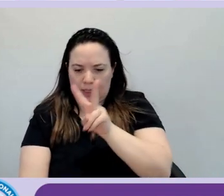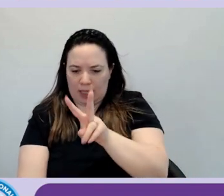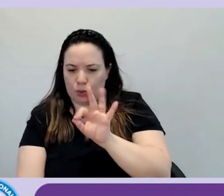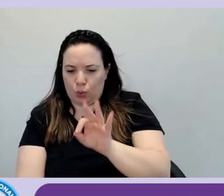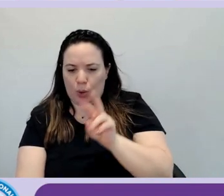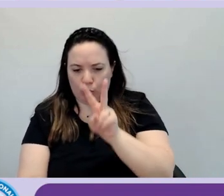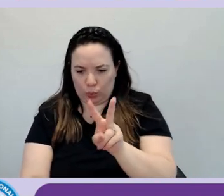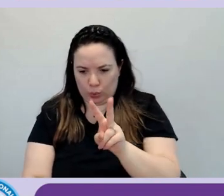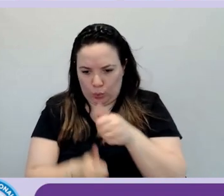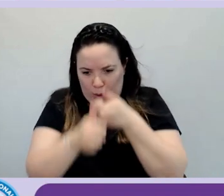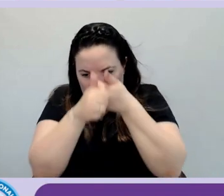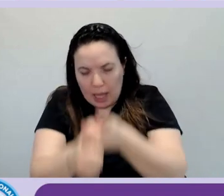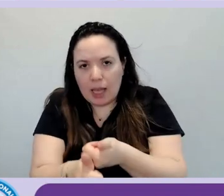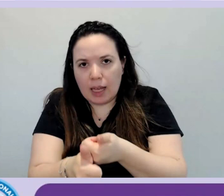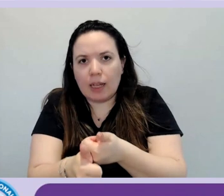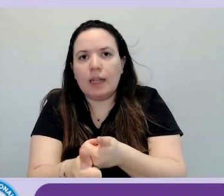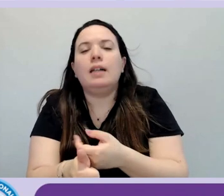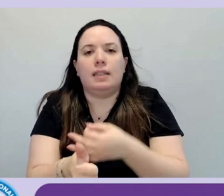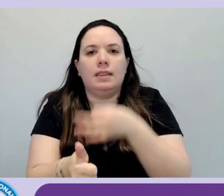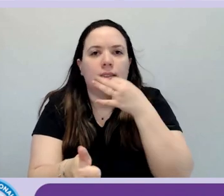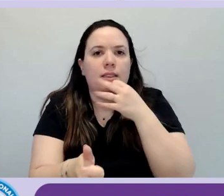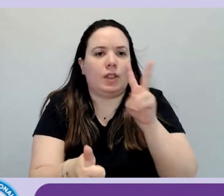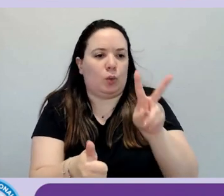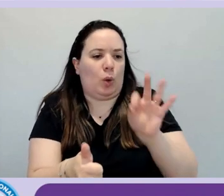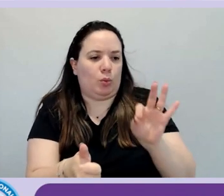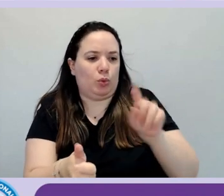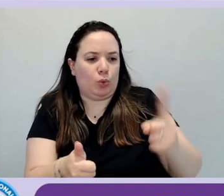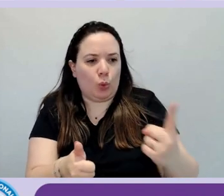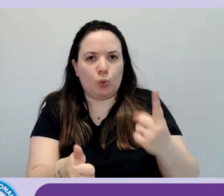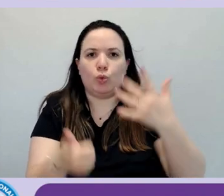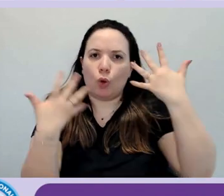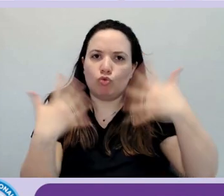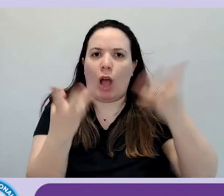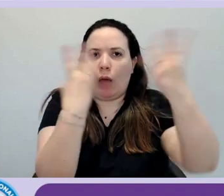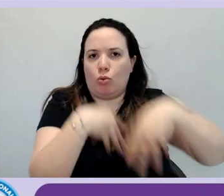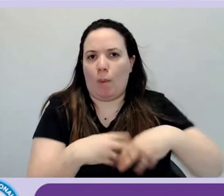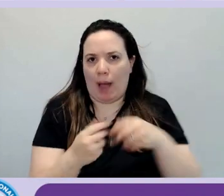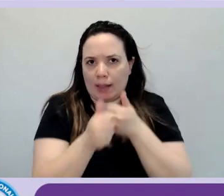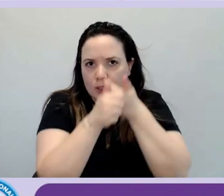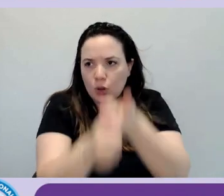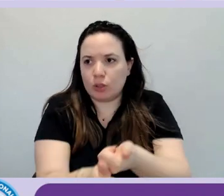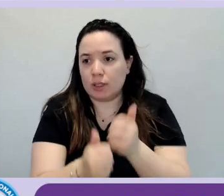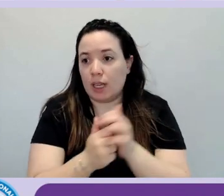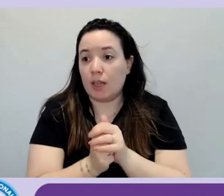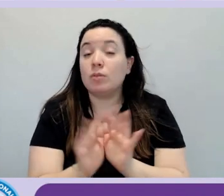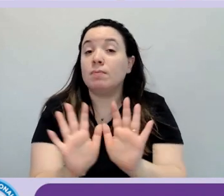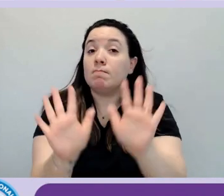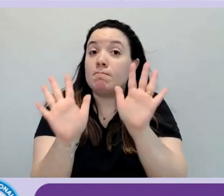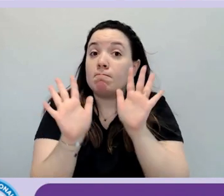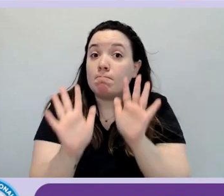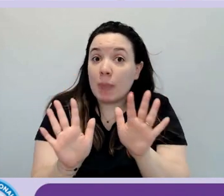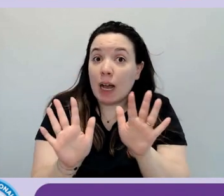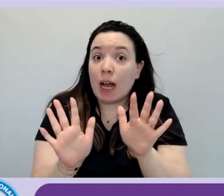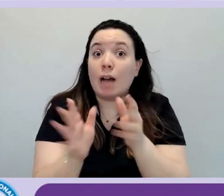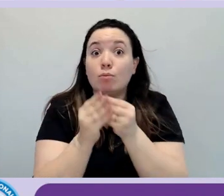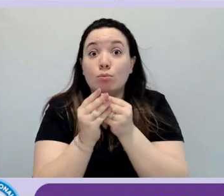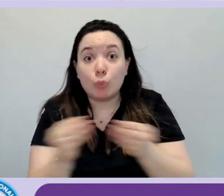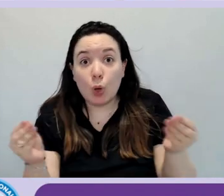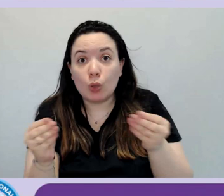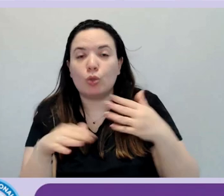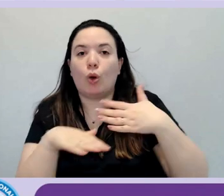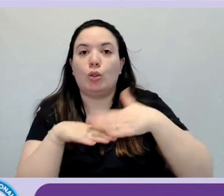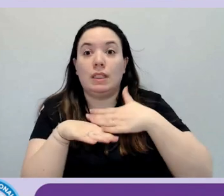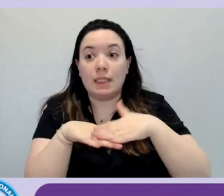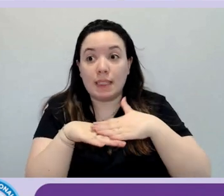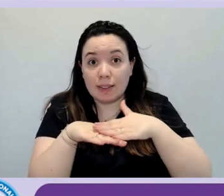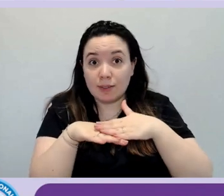sono conforme anche alle WCAG 2.1. Però in questo modo svilupperete prodotti e servizi già a